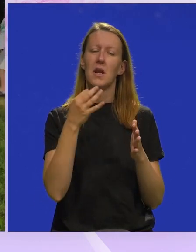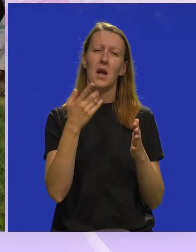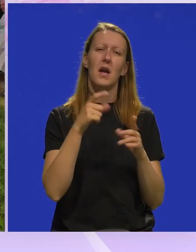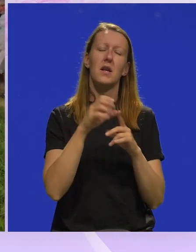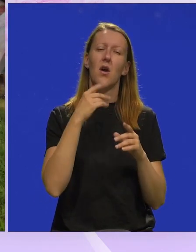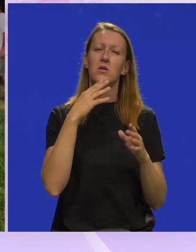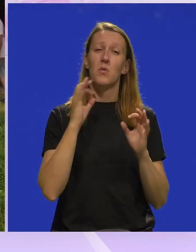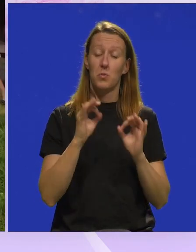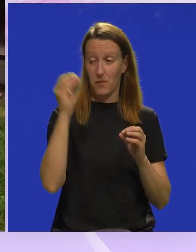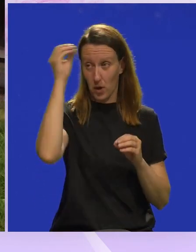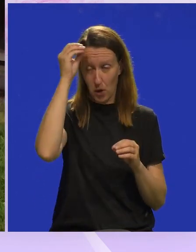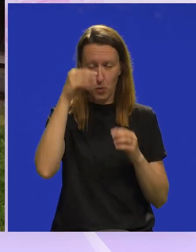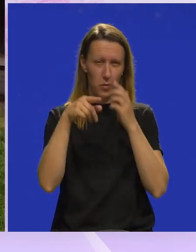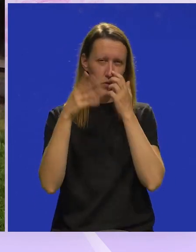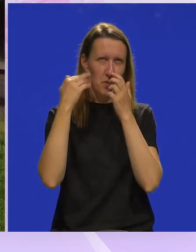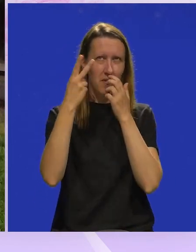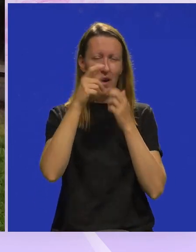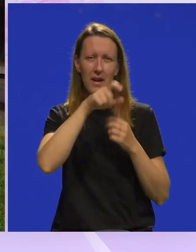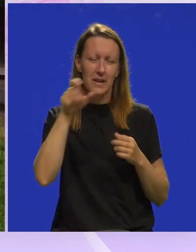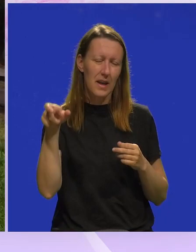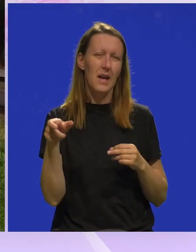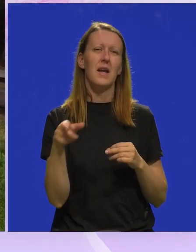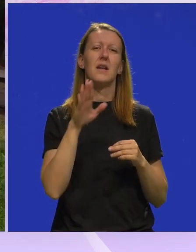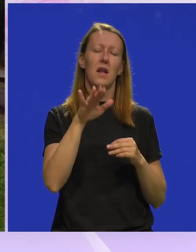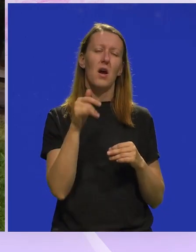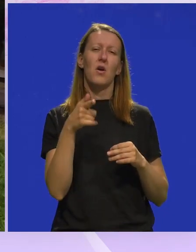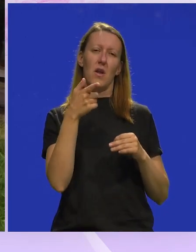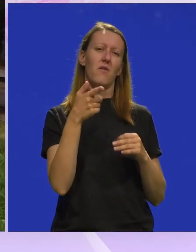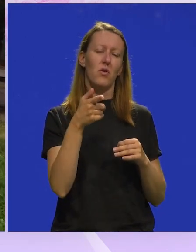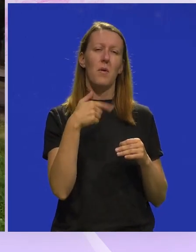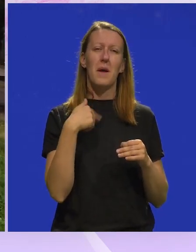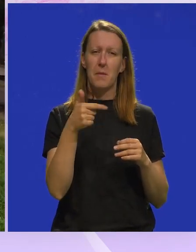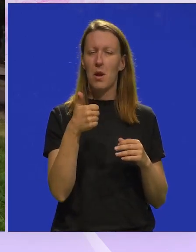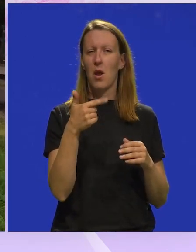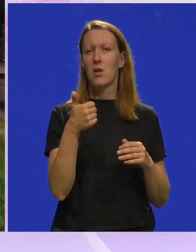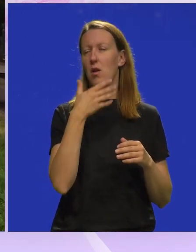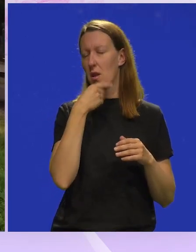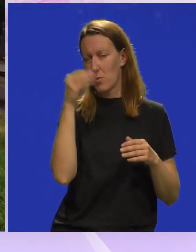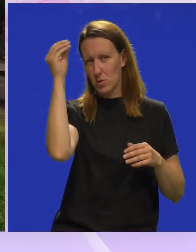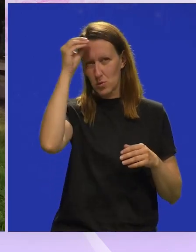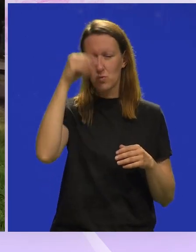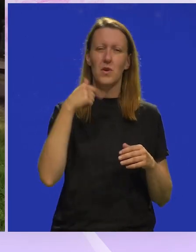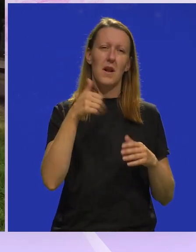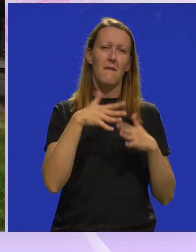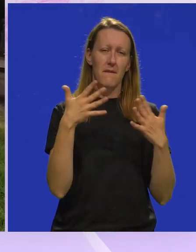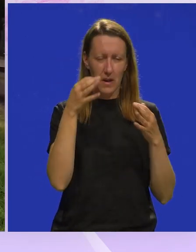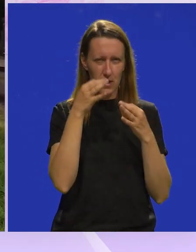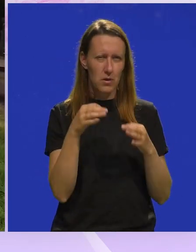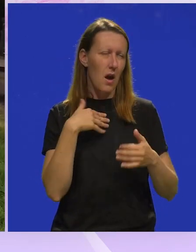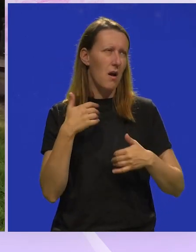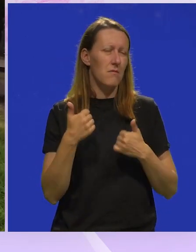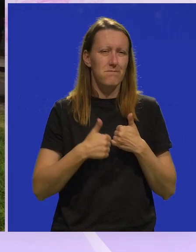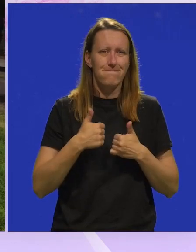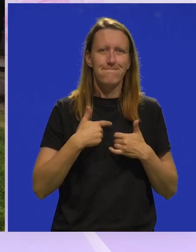neka dijela koja sam upravo naučila prije dva tjedna. Tako da, evo, to je meni bilo jedno prekrasno iskusu i veliki challenge